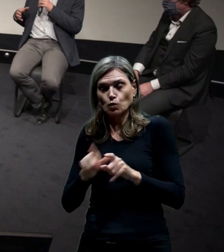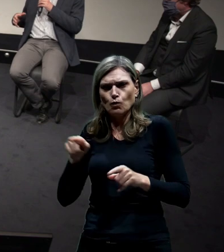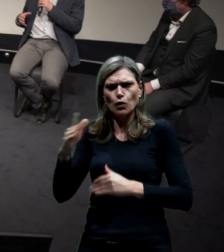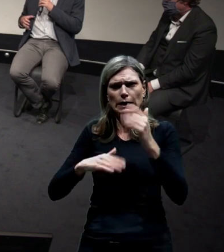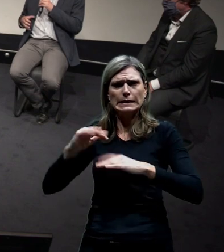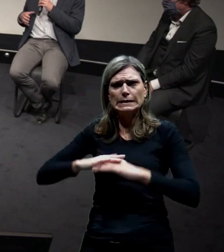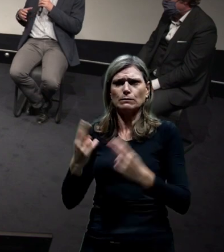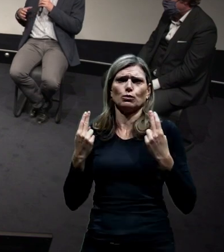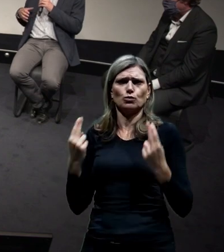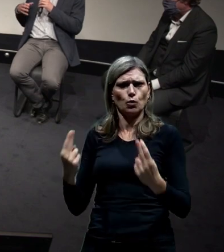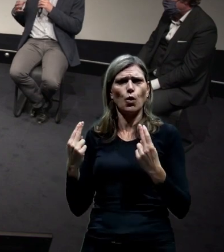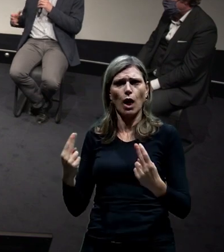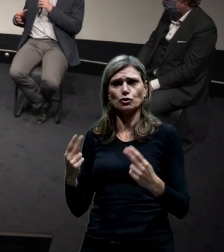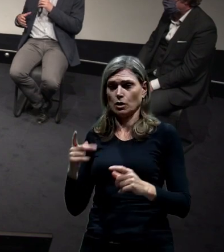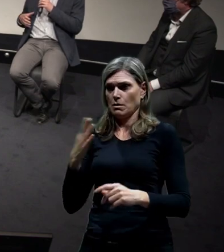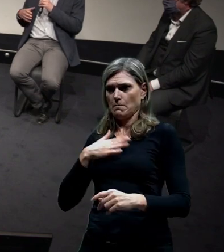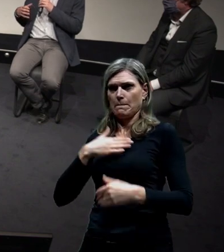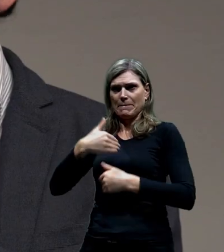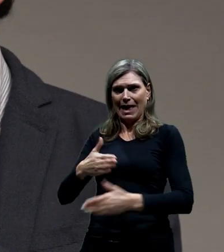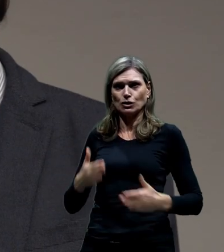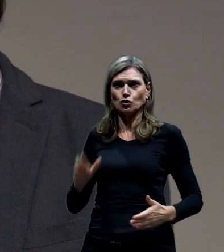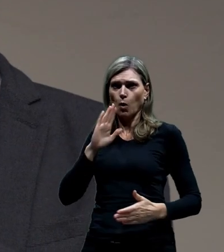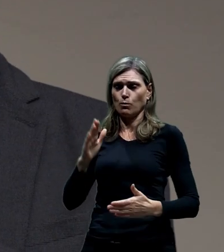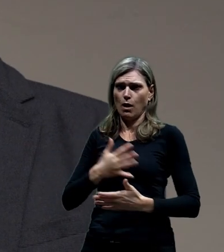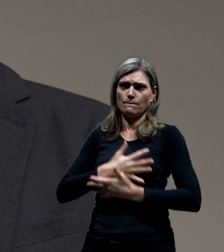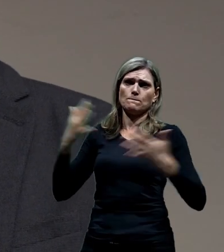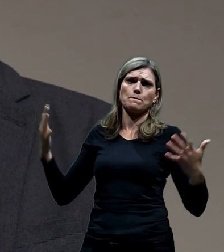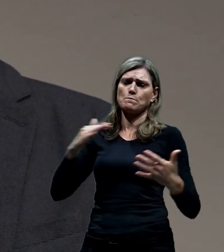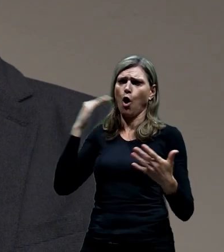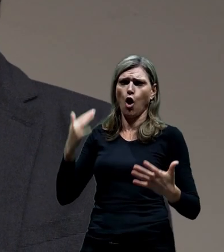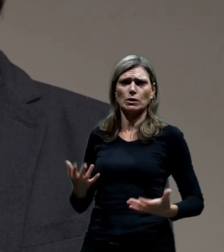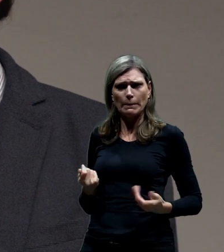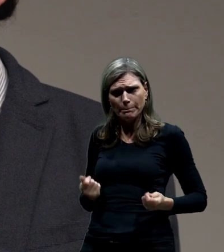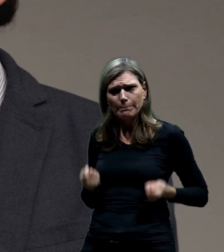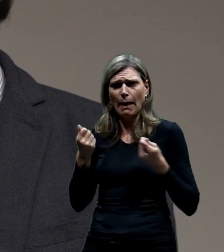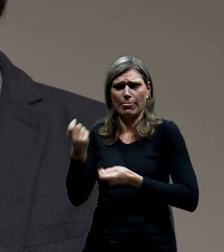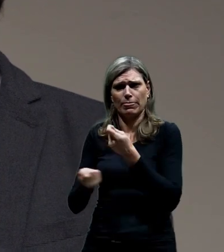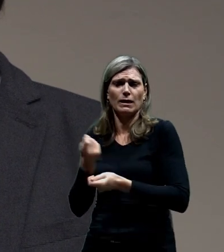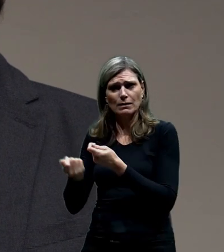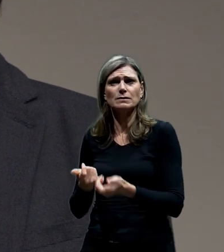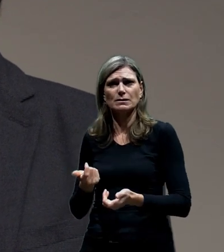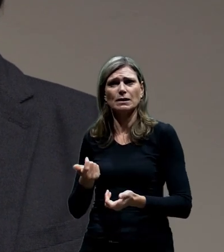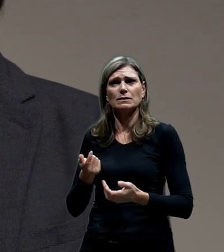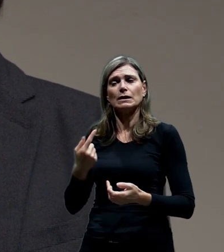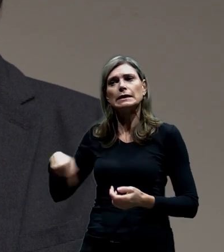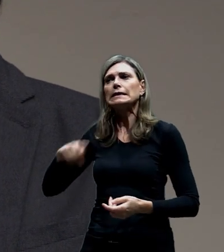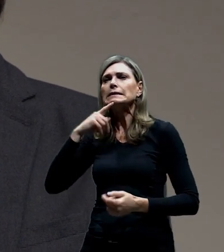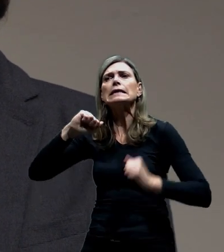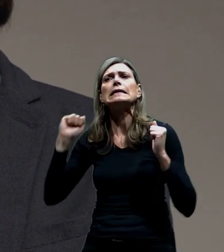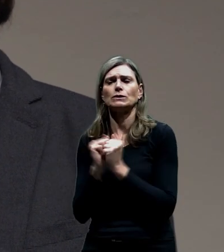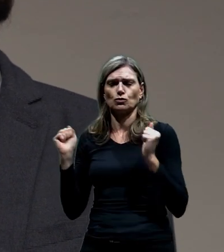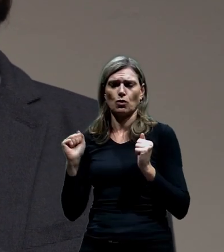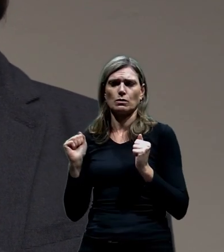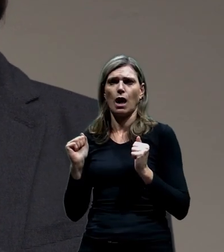která bude město stát obrovský vynaložený peníze a obrovský čas, tak abychom si byli skutečně jistí, že pak bude